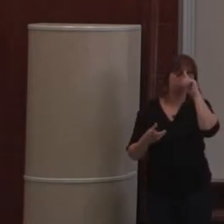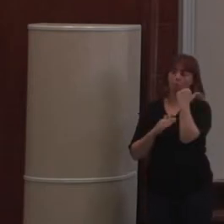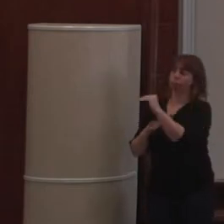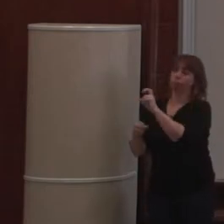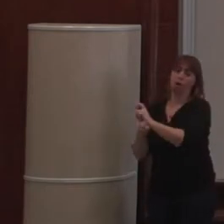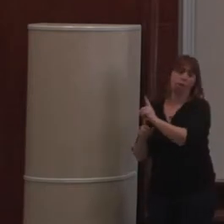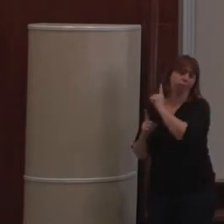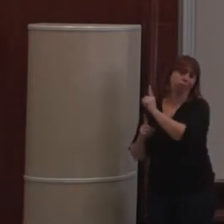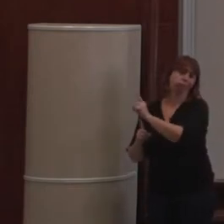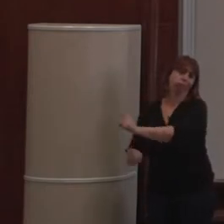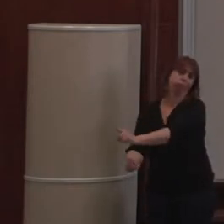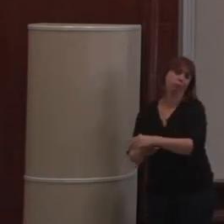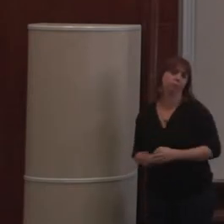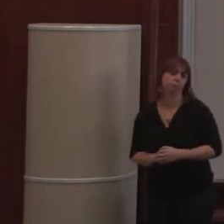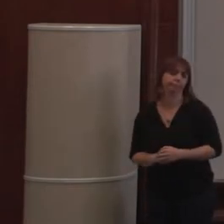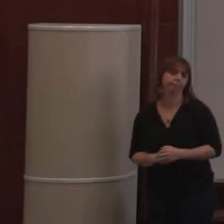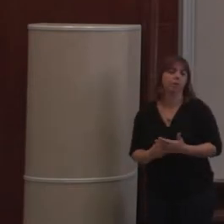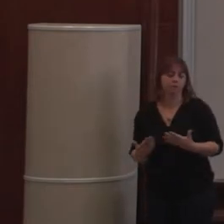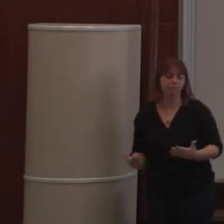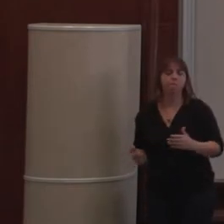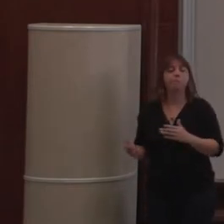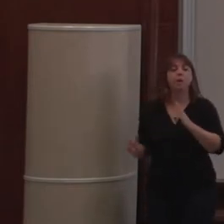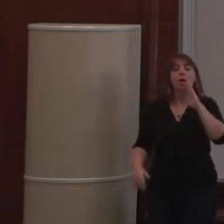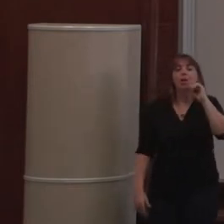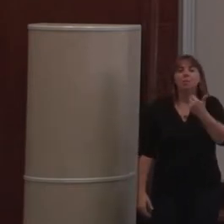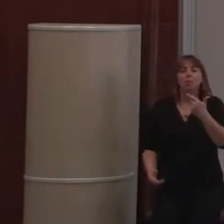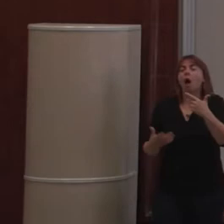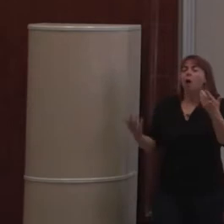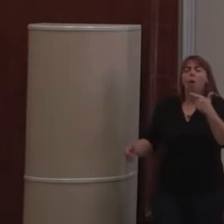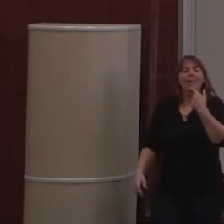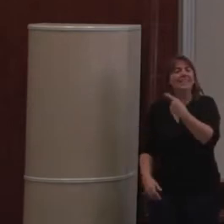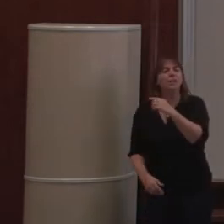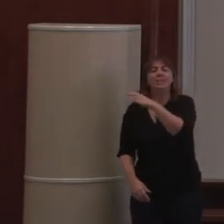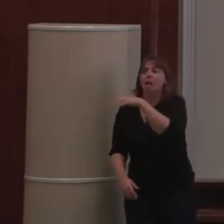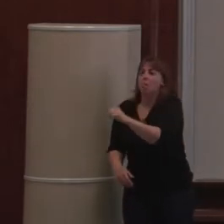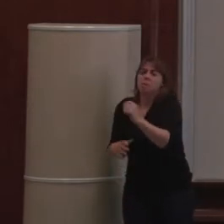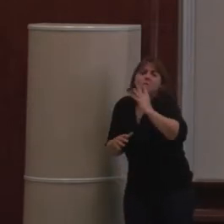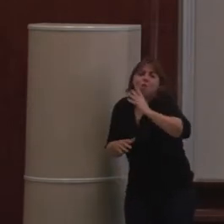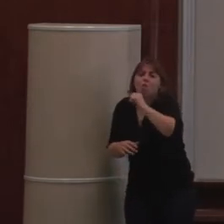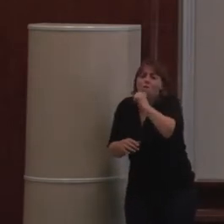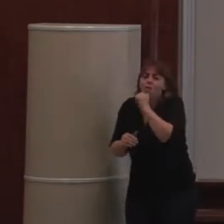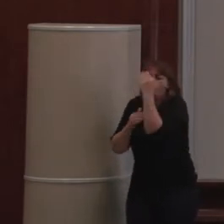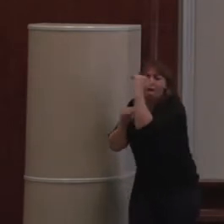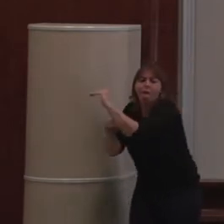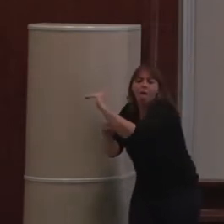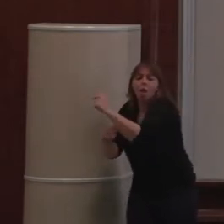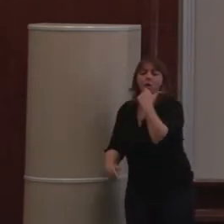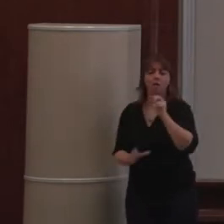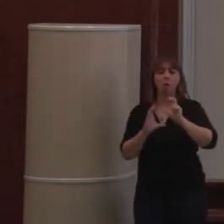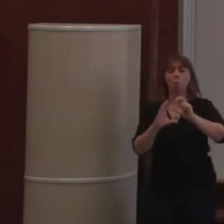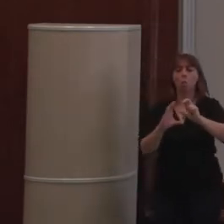des CMS pour vous dire que Plon, on ne s'endort pas pour autant. C'est-à-dire qu'il faut être réaliste.